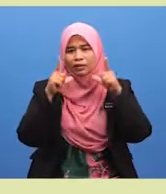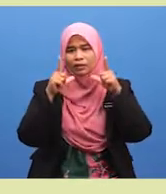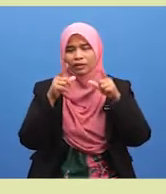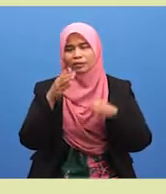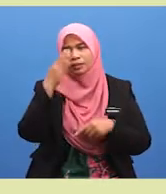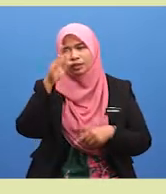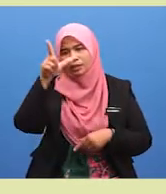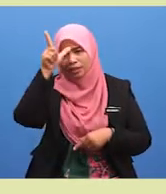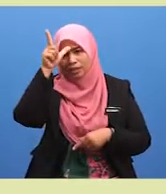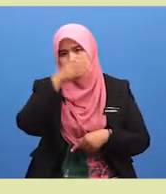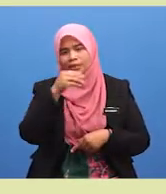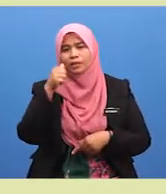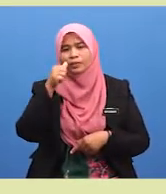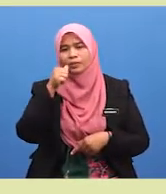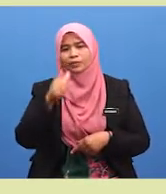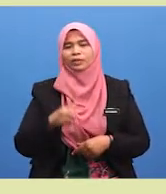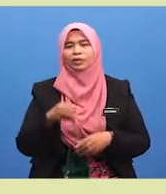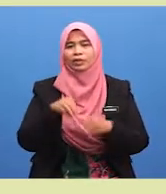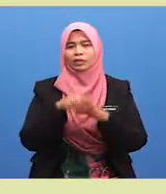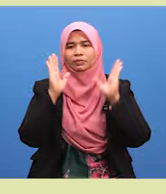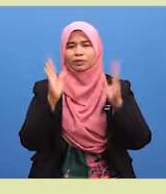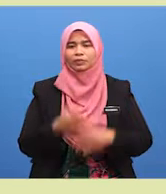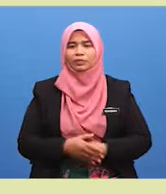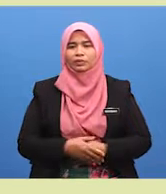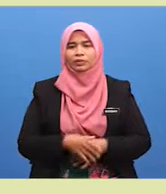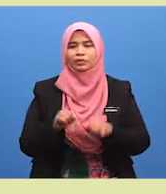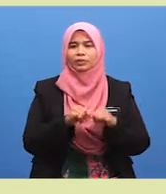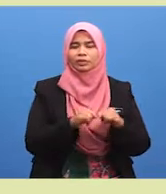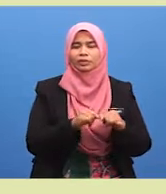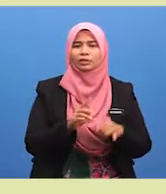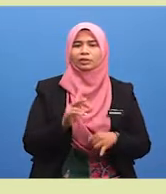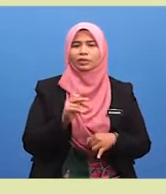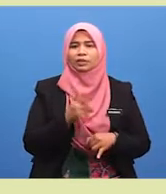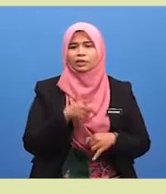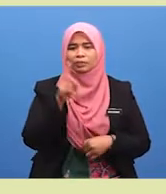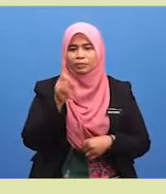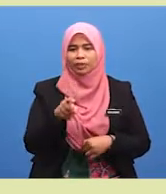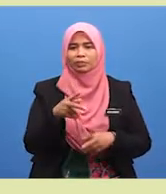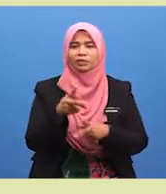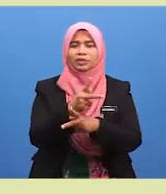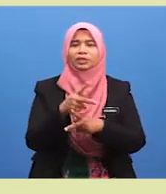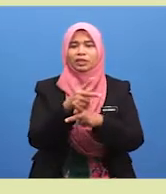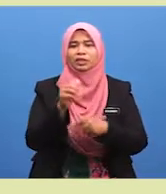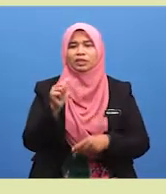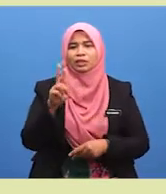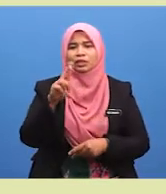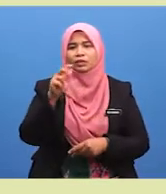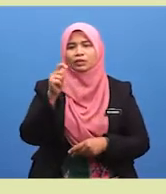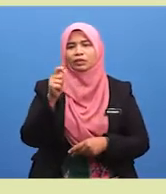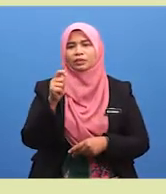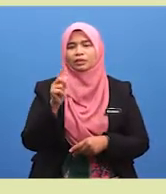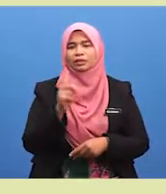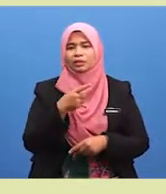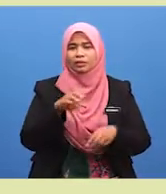bagi lelaki dan perempuan dalam solat. Murid-murid, kita juga perlu menjaga